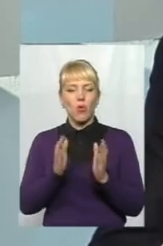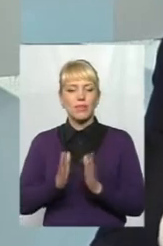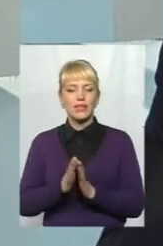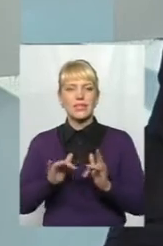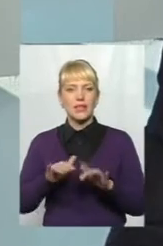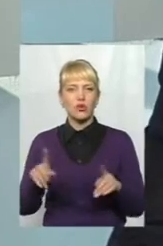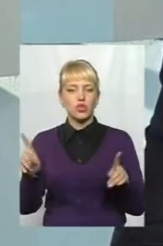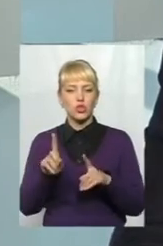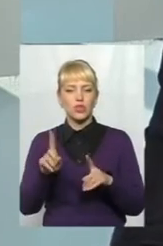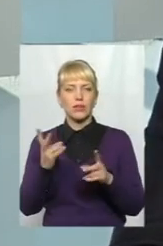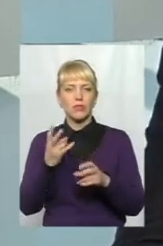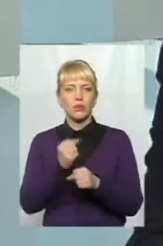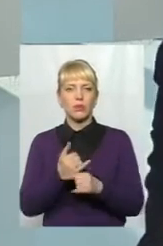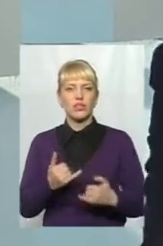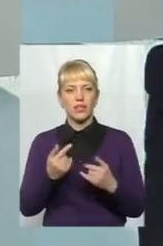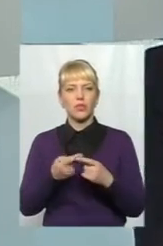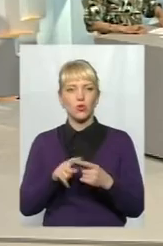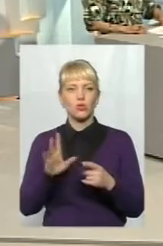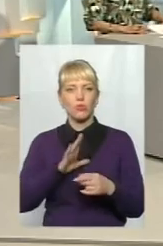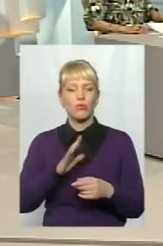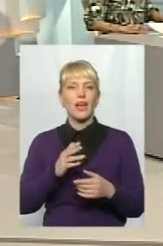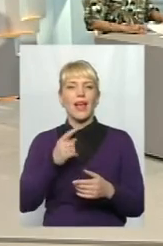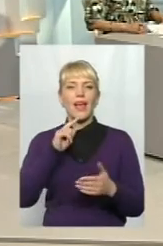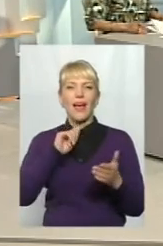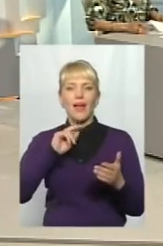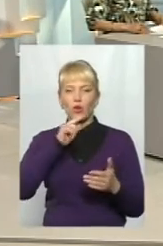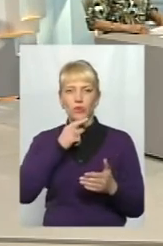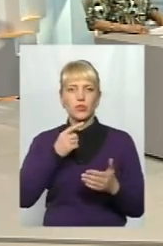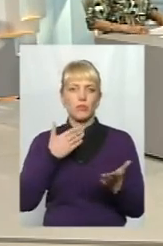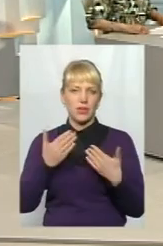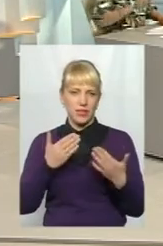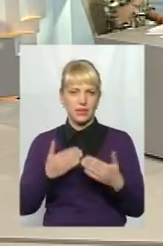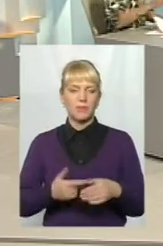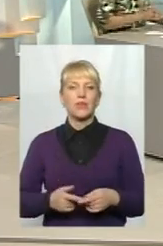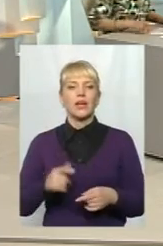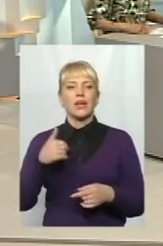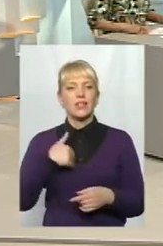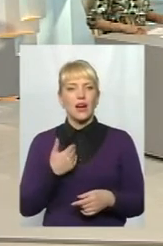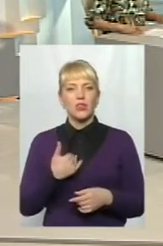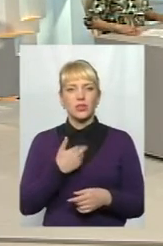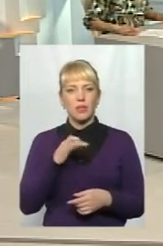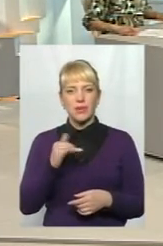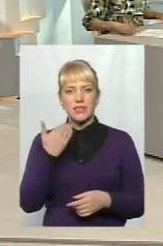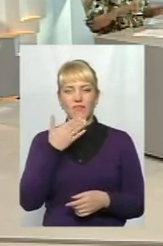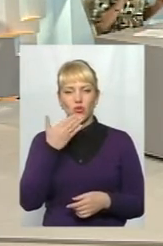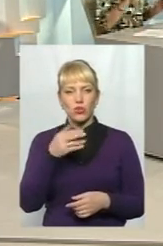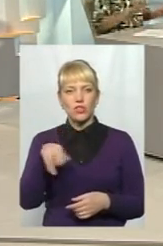для того, щоб, дійсно, Хмельницький був містом підприємства. Пане Юрію, я би все-таки хотіла звернутися до вас.